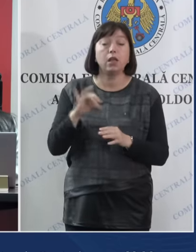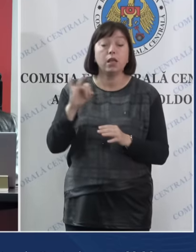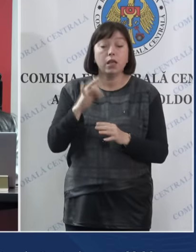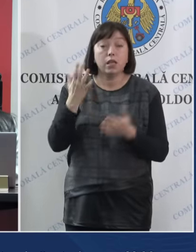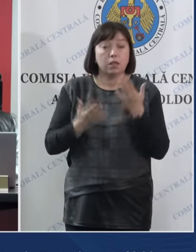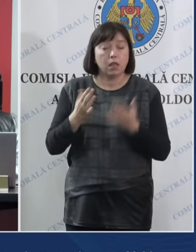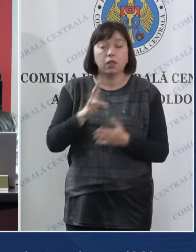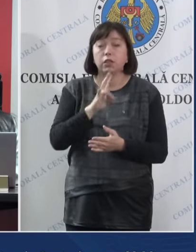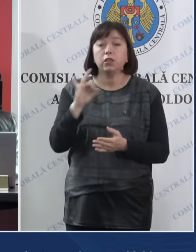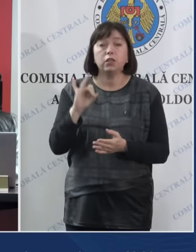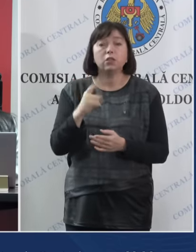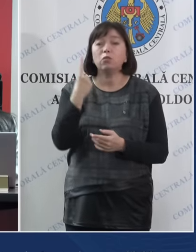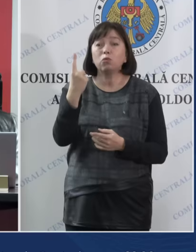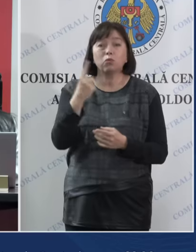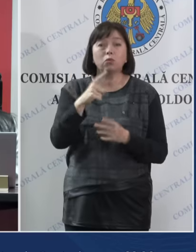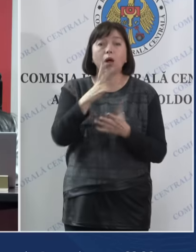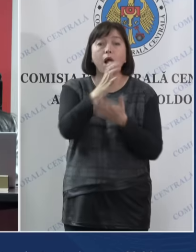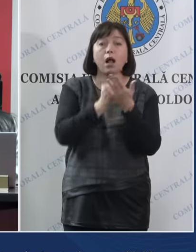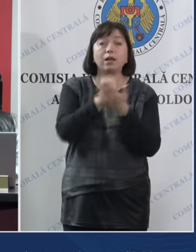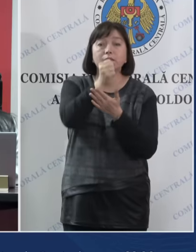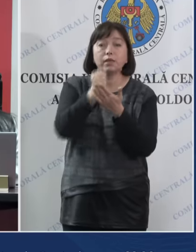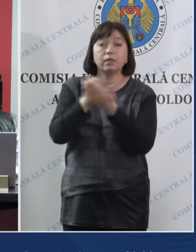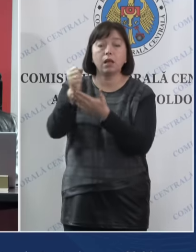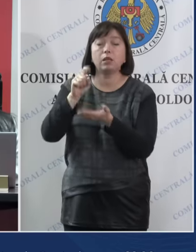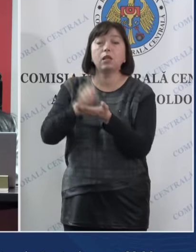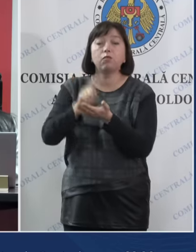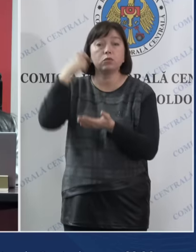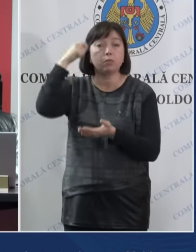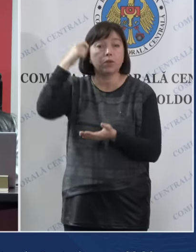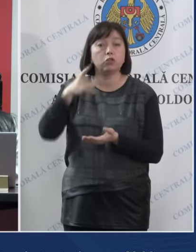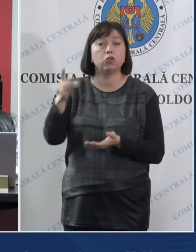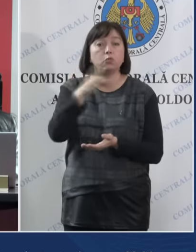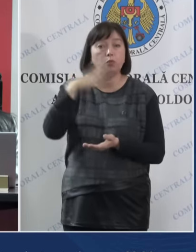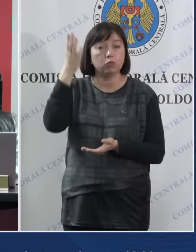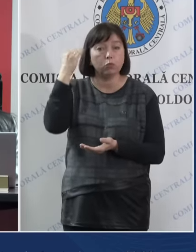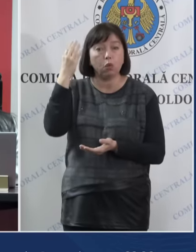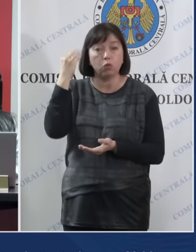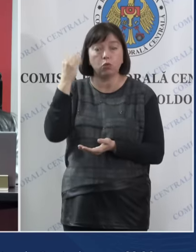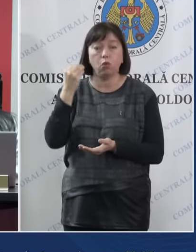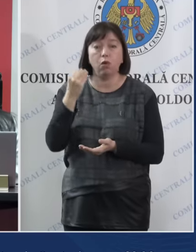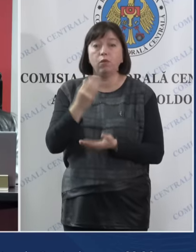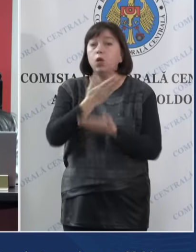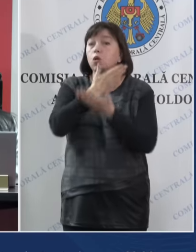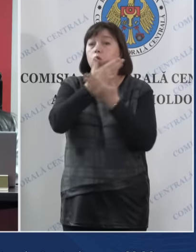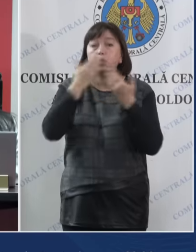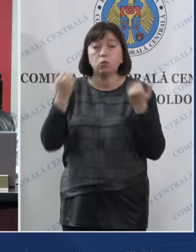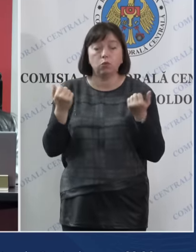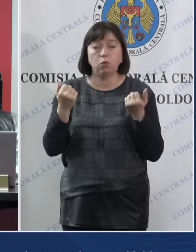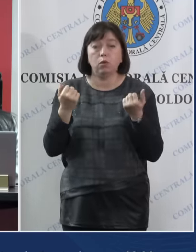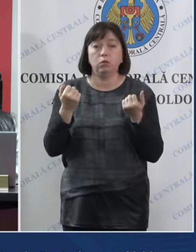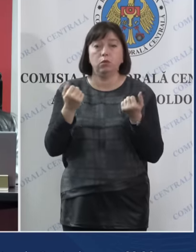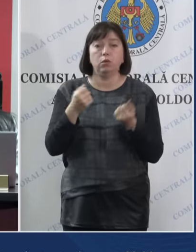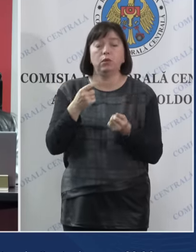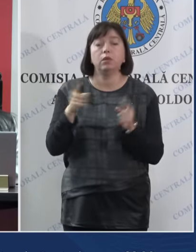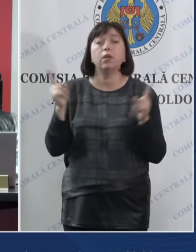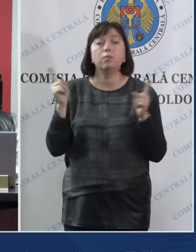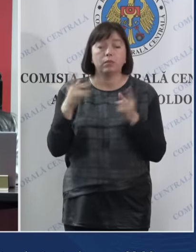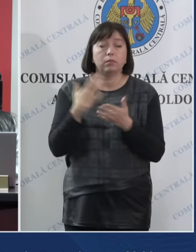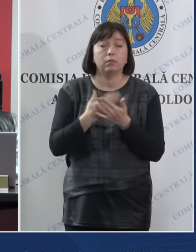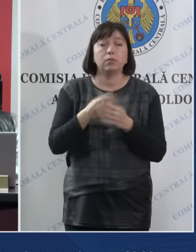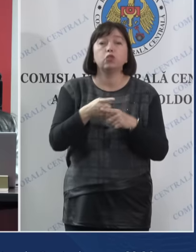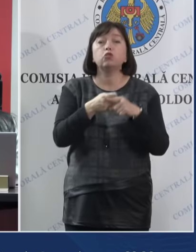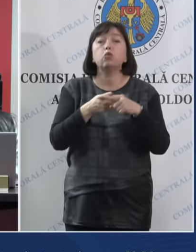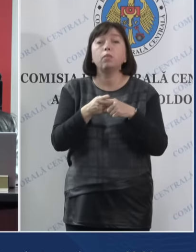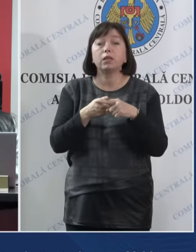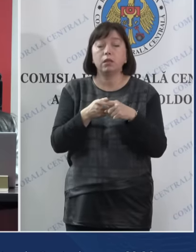nici unul dintre candidații la funcția de președinte al Republicii Moldova nu a întrunit cel puțin jumătate